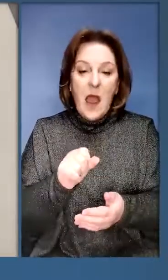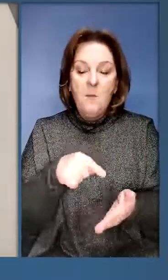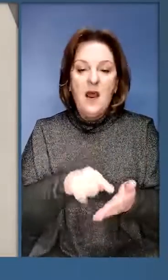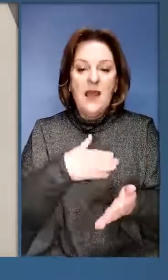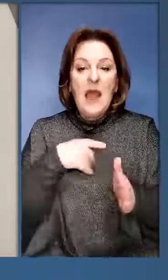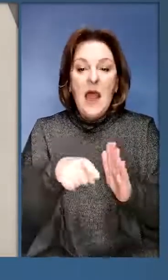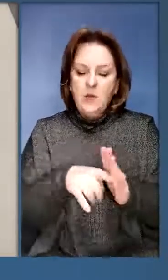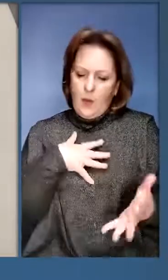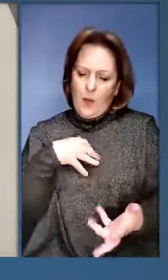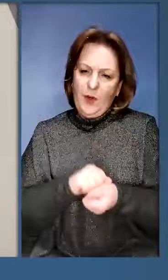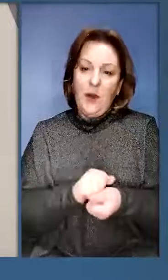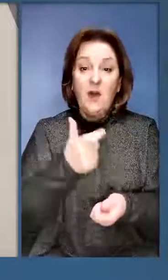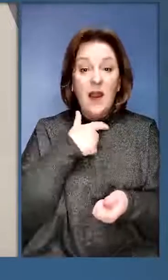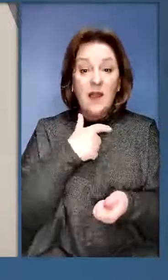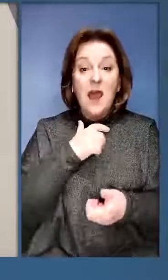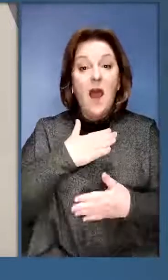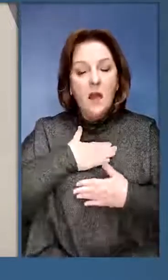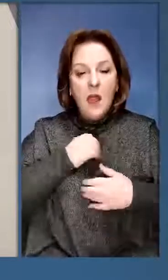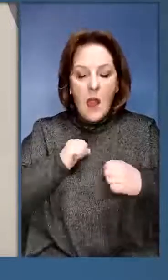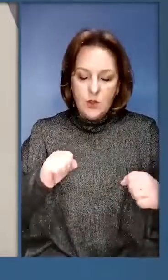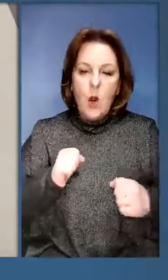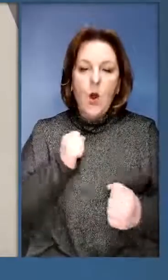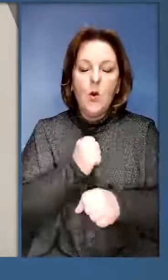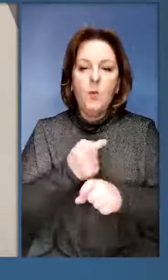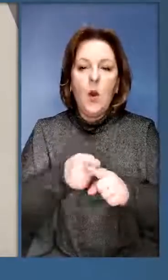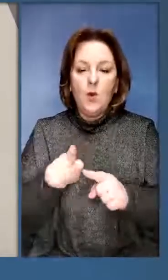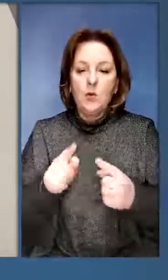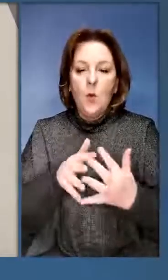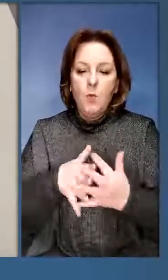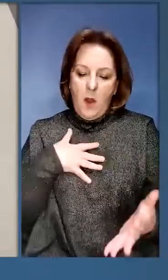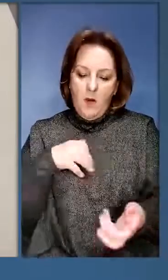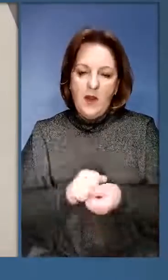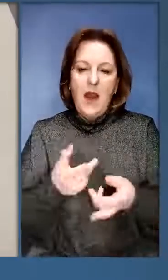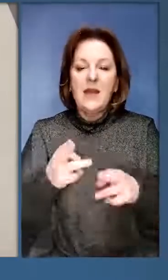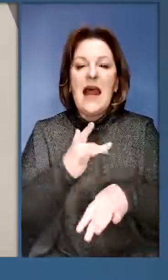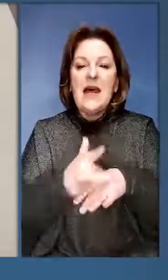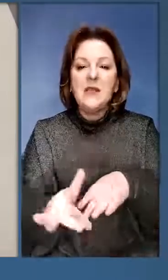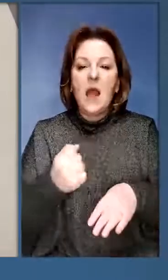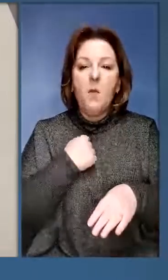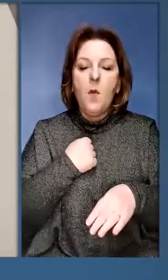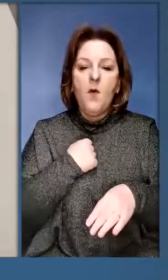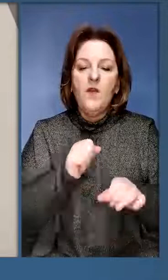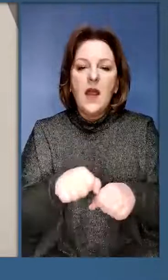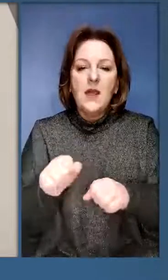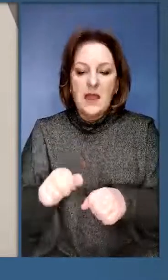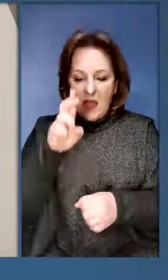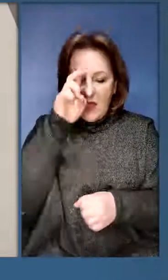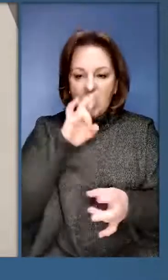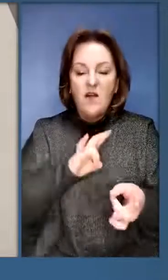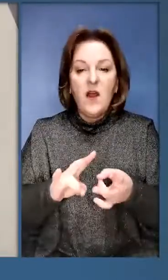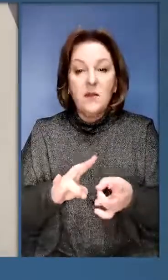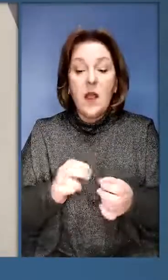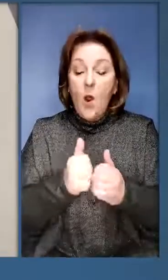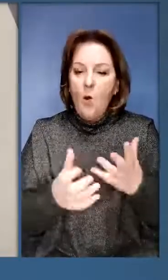битву за міста нашого Донбаса принциповою для себе. Наші ж герої роблять цю битву принциповою для знищення бойового